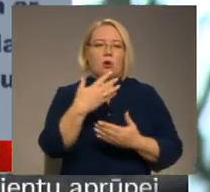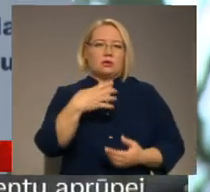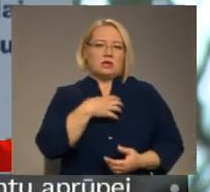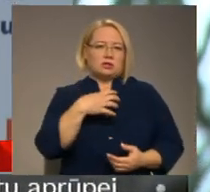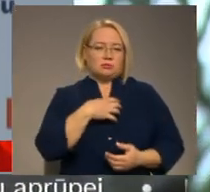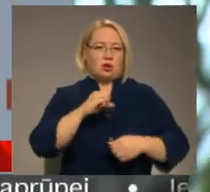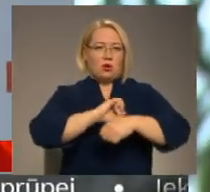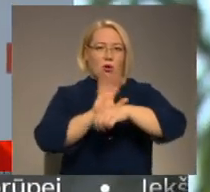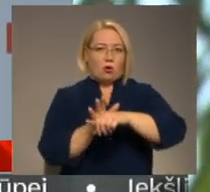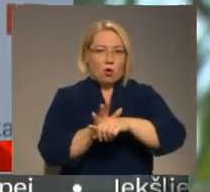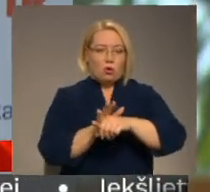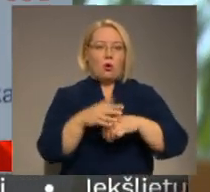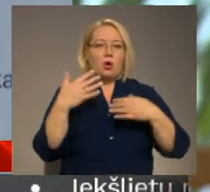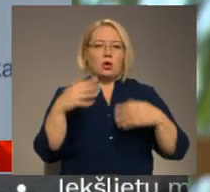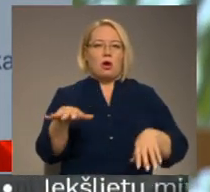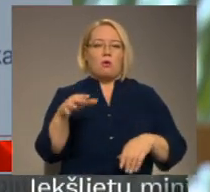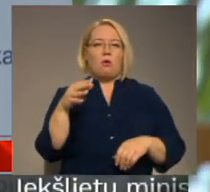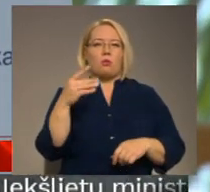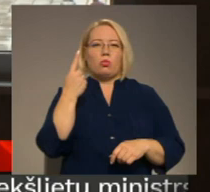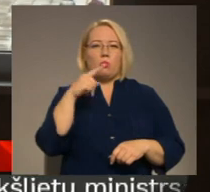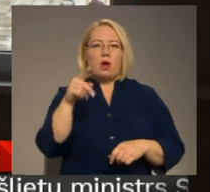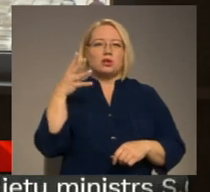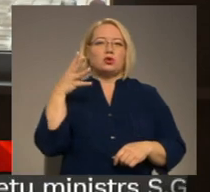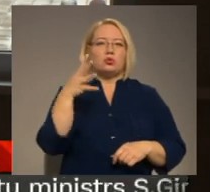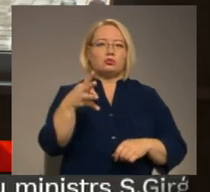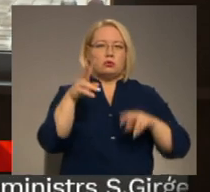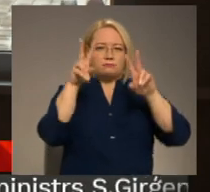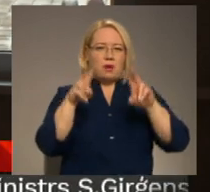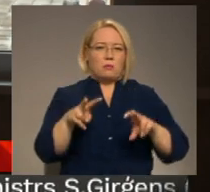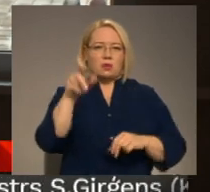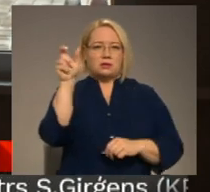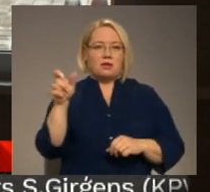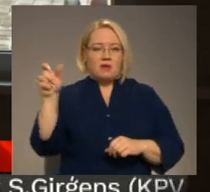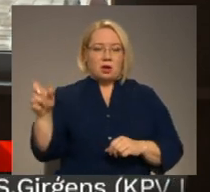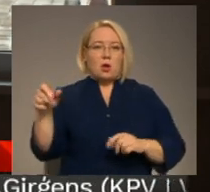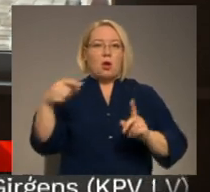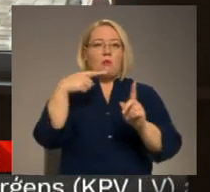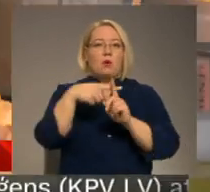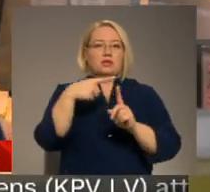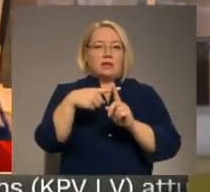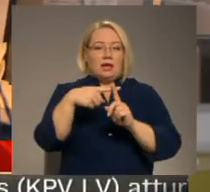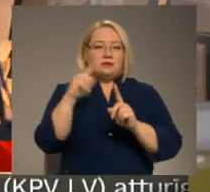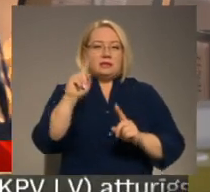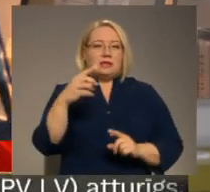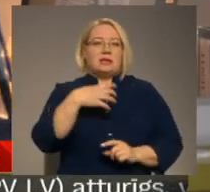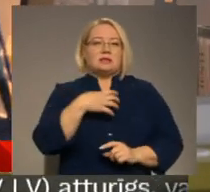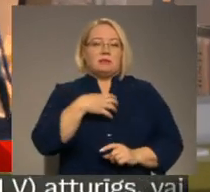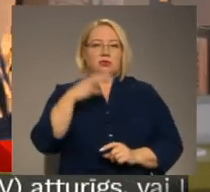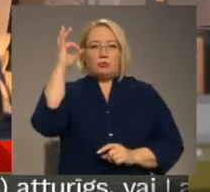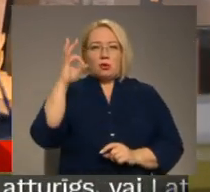-19 gadījumi un no gandrīgs 4 tūkstošiem testētajiem cilvēkiem pozitīvo gadījumība cvera sasniedzis 6